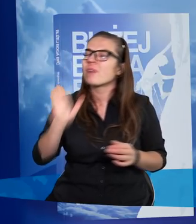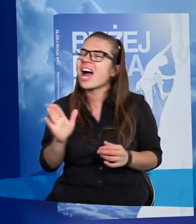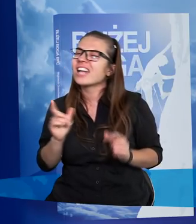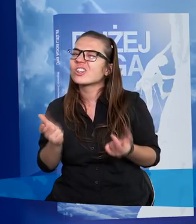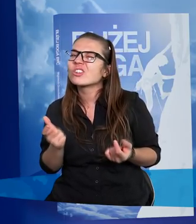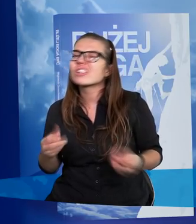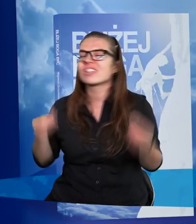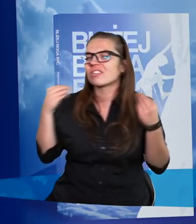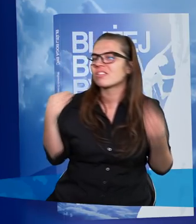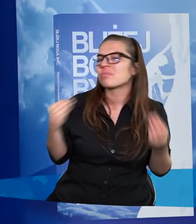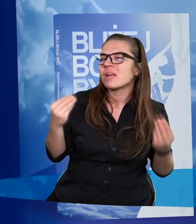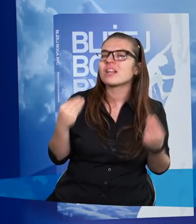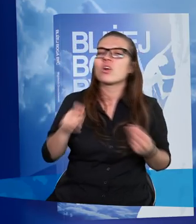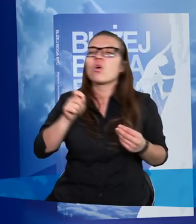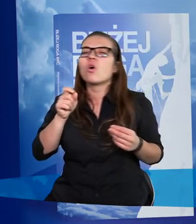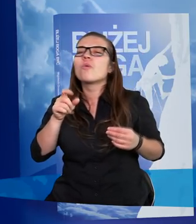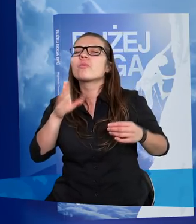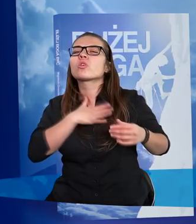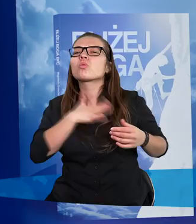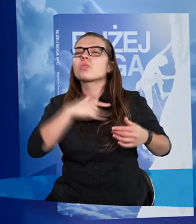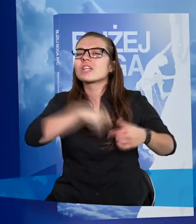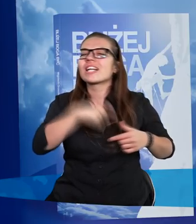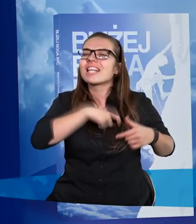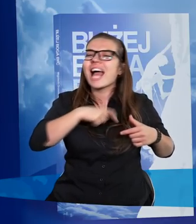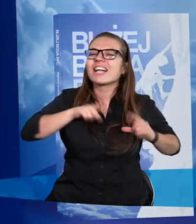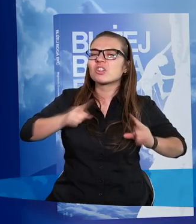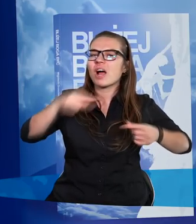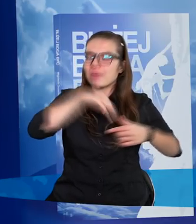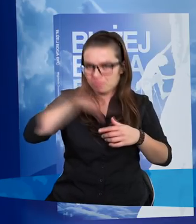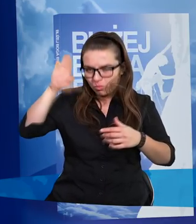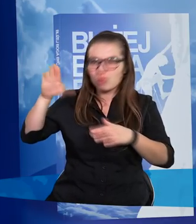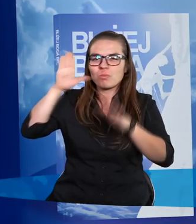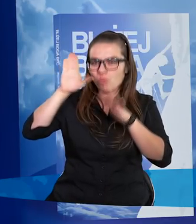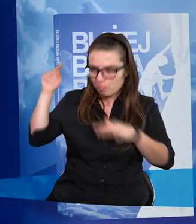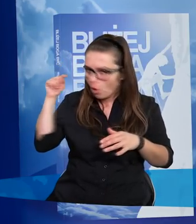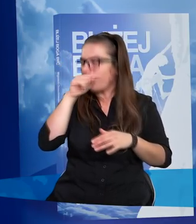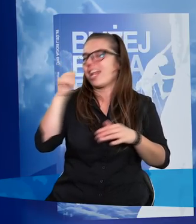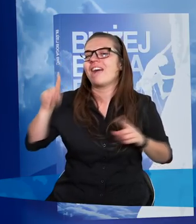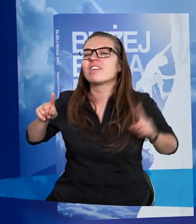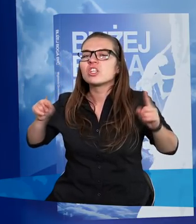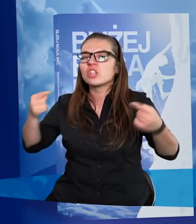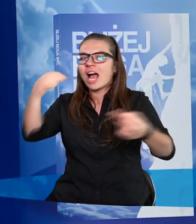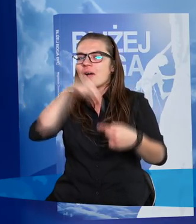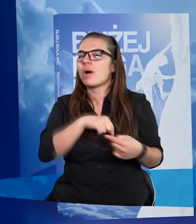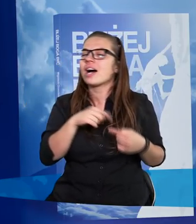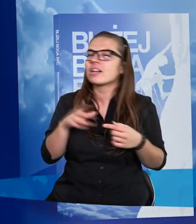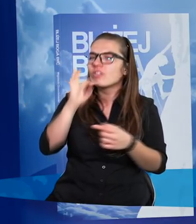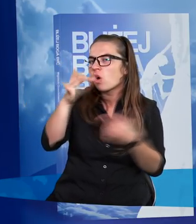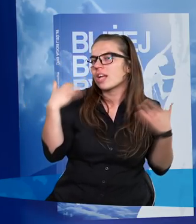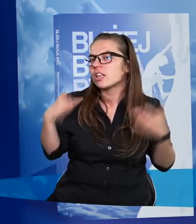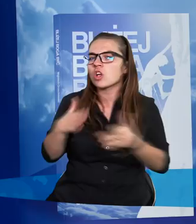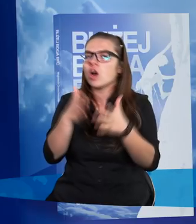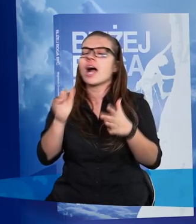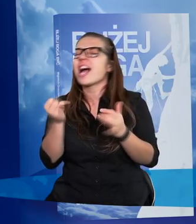niesamowitego, ma klucze do serca człowieka. Jeżeli z jakichkolwiek powodów Twoja droga życia,